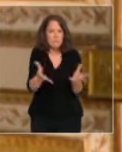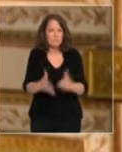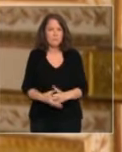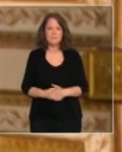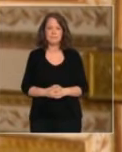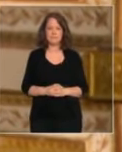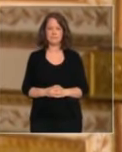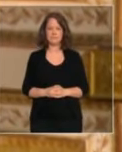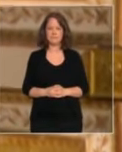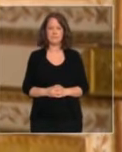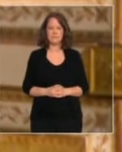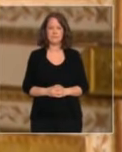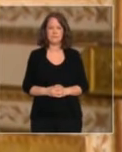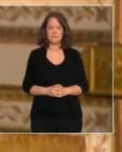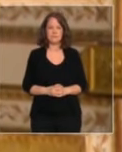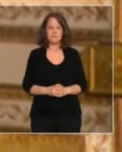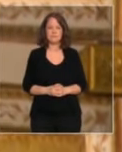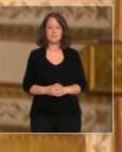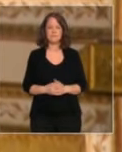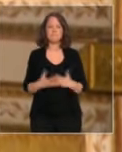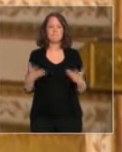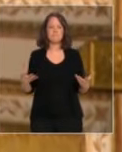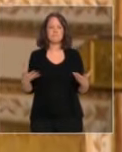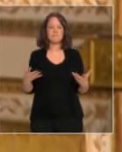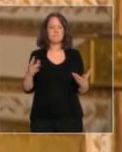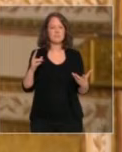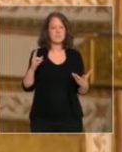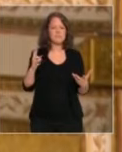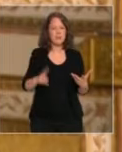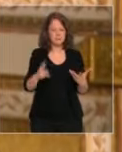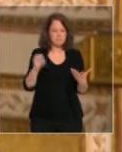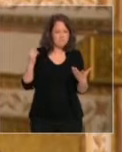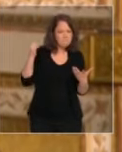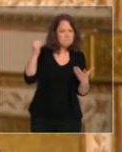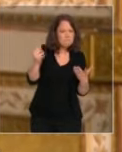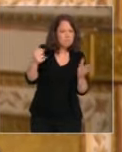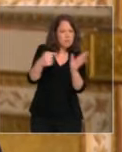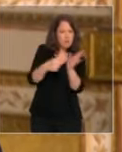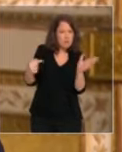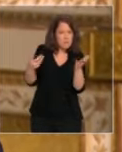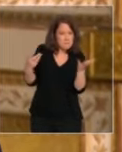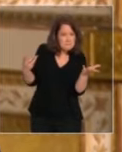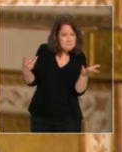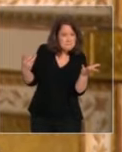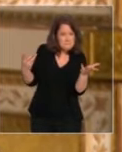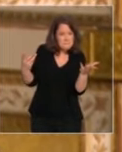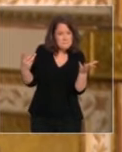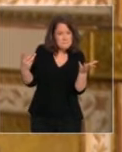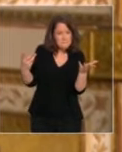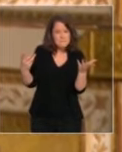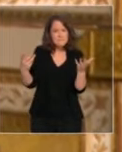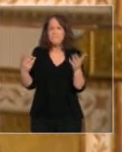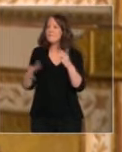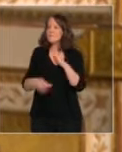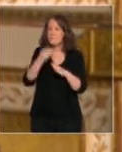alors à quelle échéance dès lors peut-on espérer entrevoir la fin définitive de cette